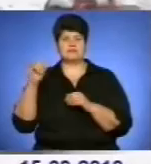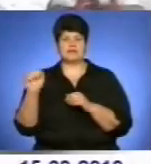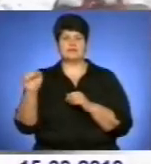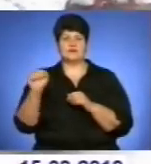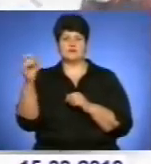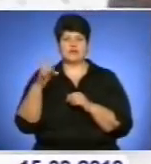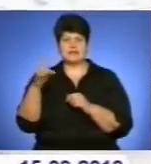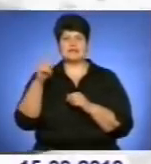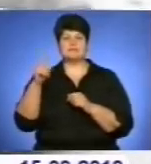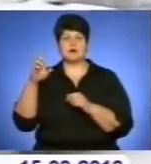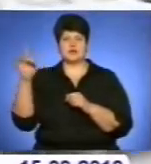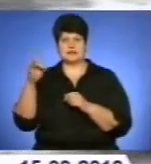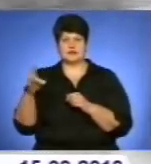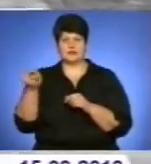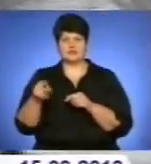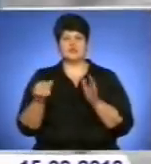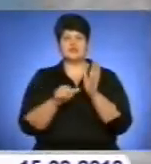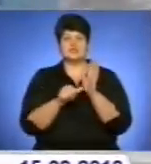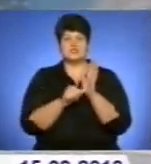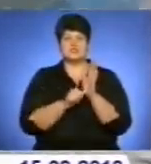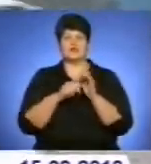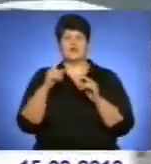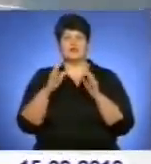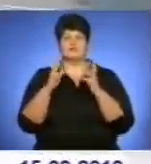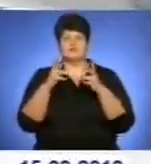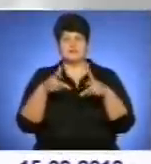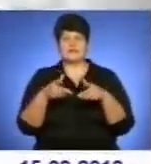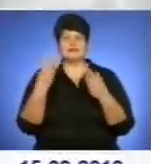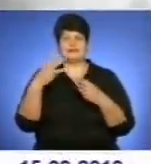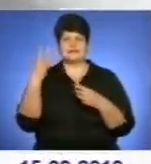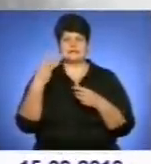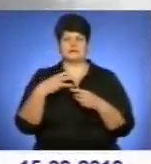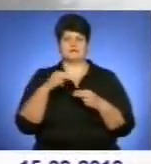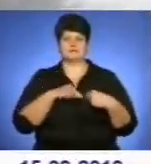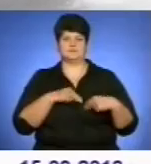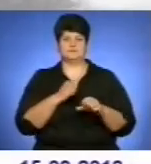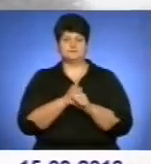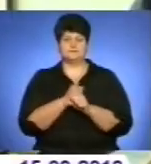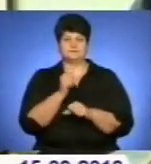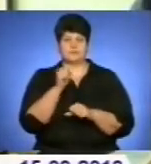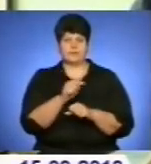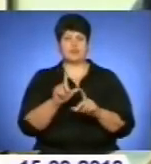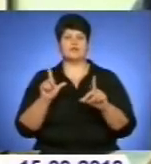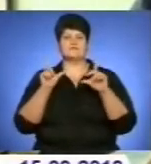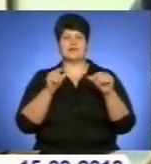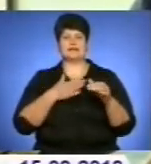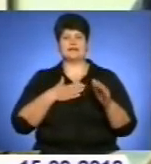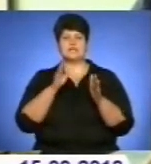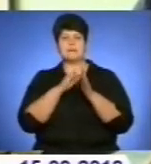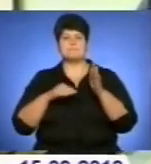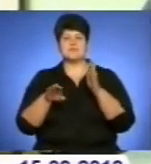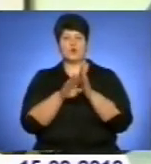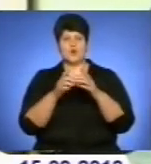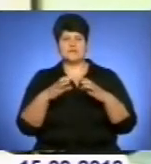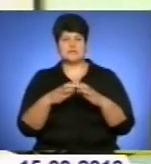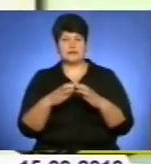перегороджують рух решті транспортних засобів. У посиленому режимі працюють підрозділи МНС. Вони сконцентровані у найбільш проблемних